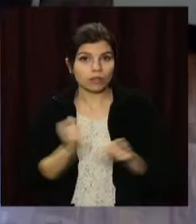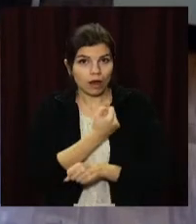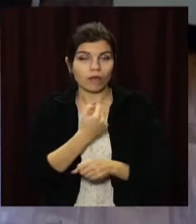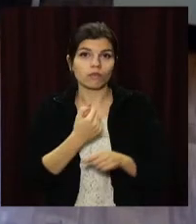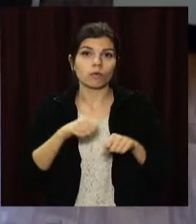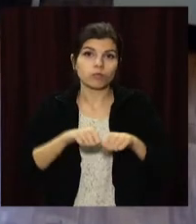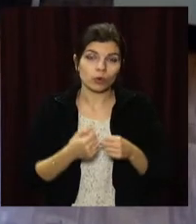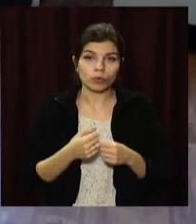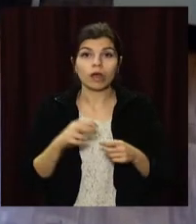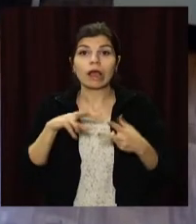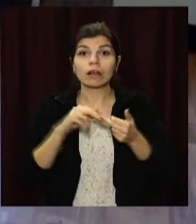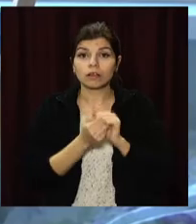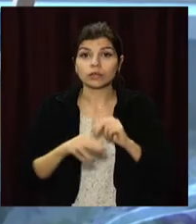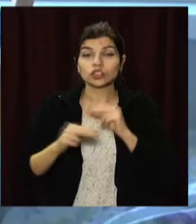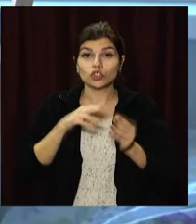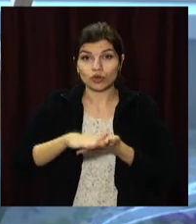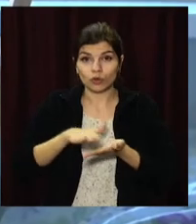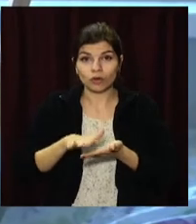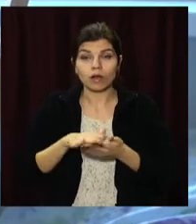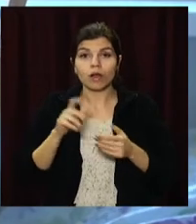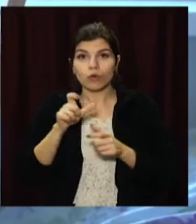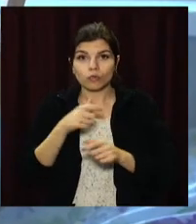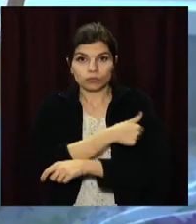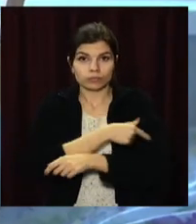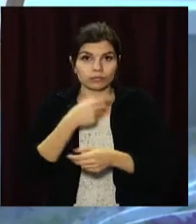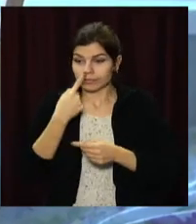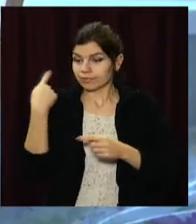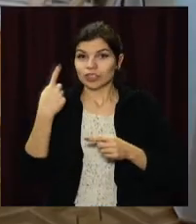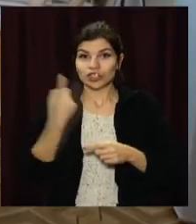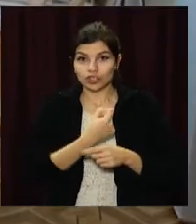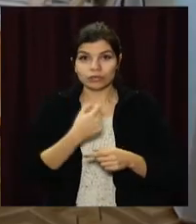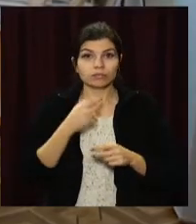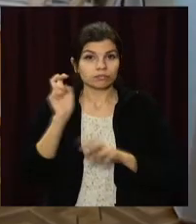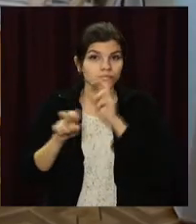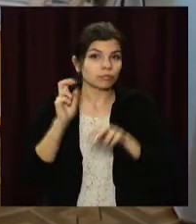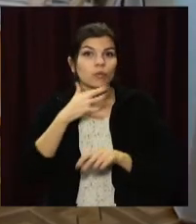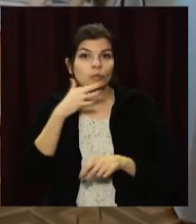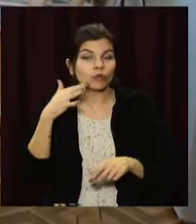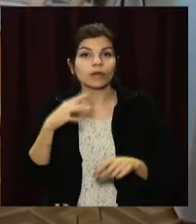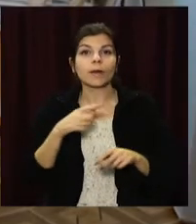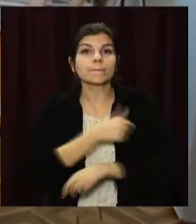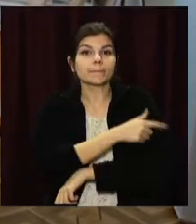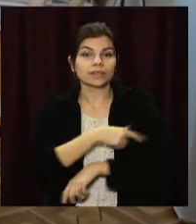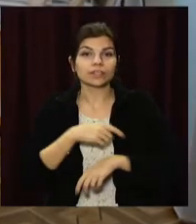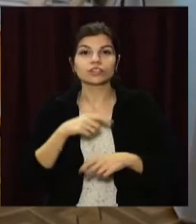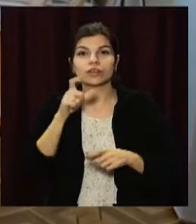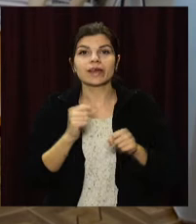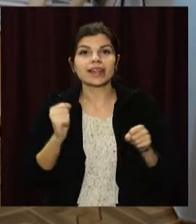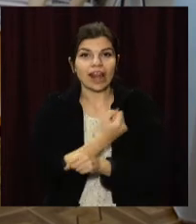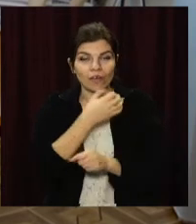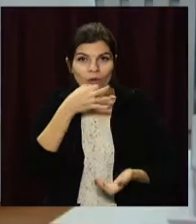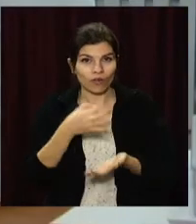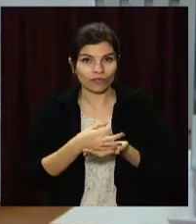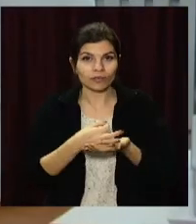У Кам'янському через ожеледицю кількість травмованих за останній тиждень збільшилася, каже медичний директор з ортопеди травматологічної допомоги